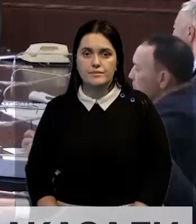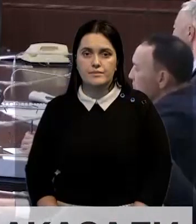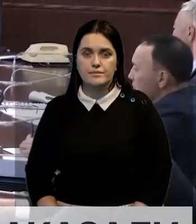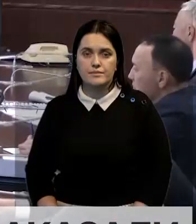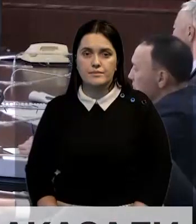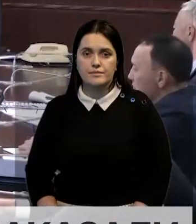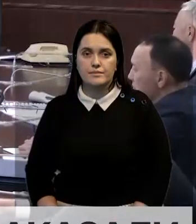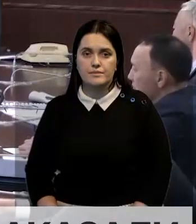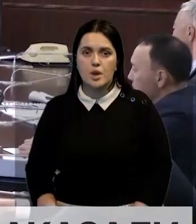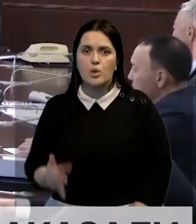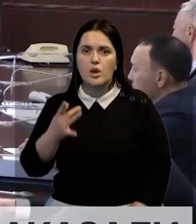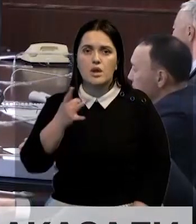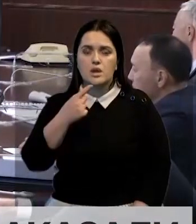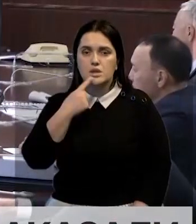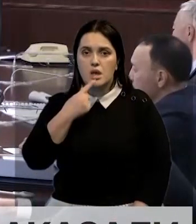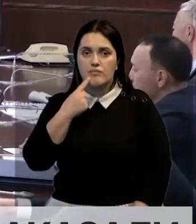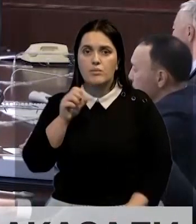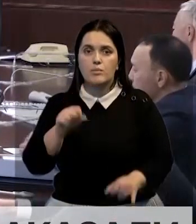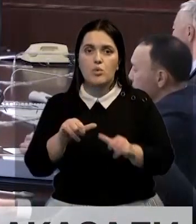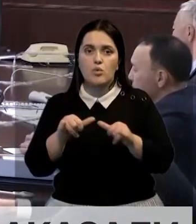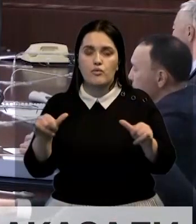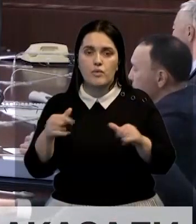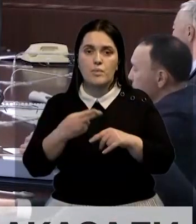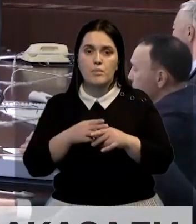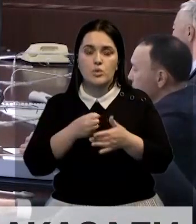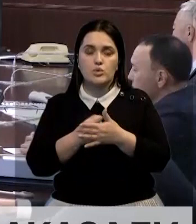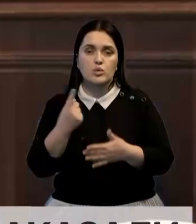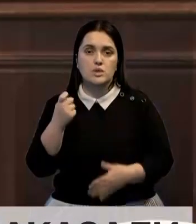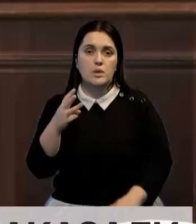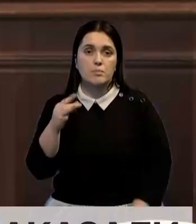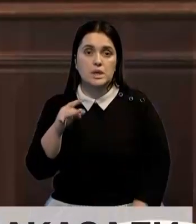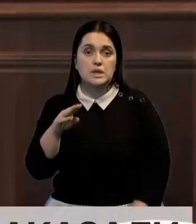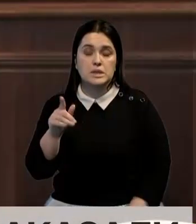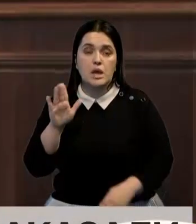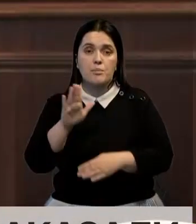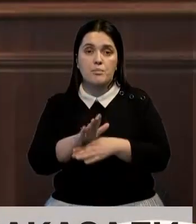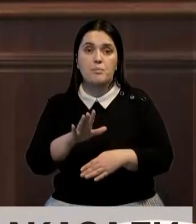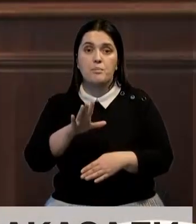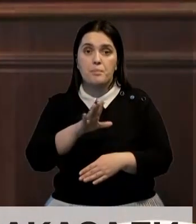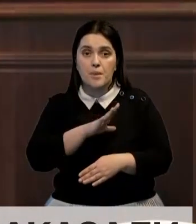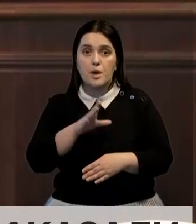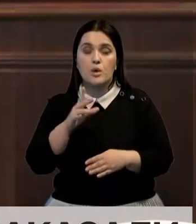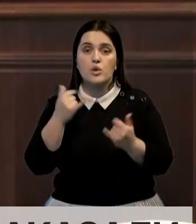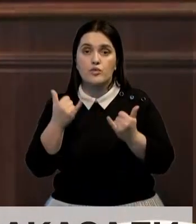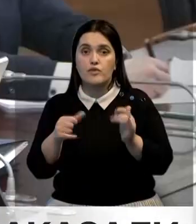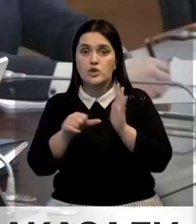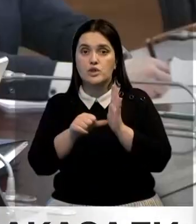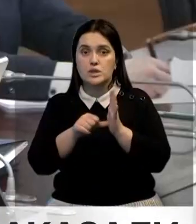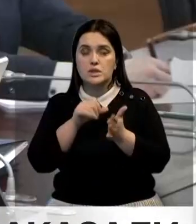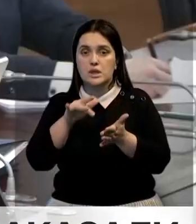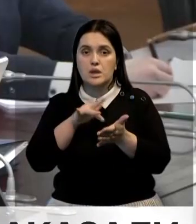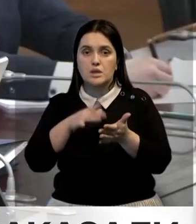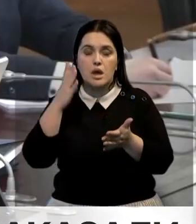Сколько раз говорили, что необходимо увеличить оборотную схему до 100 миллиардов тенге. Поручение было. Однако на сегодня шесть регионов –